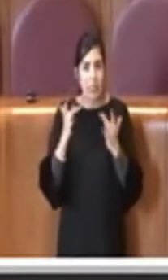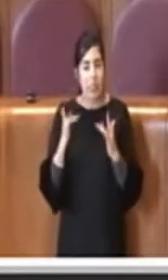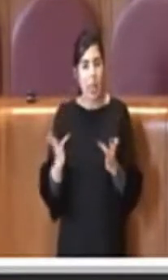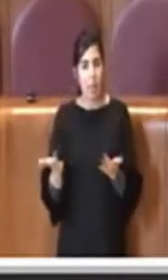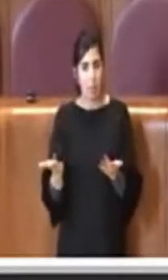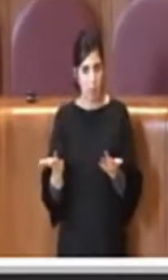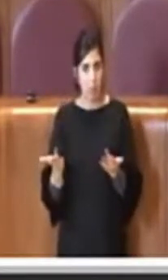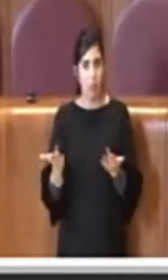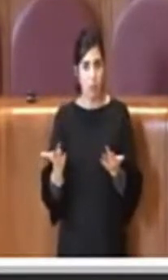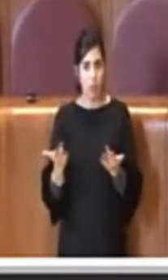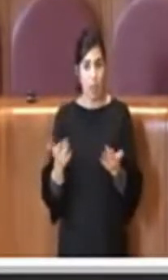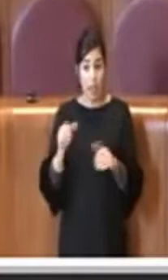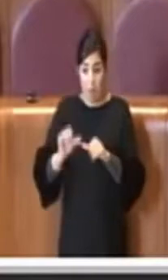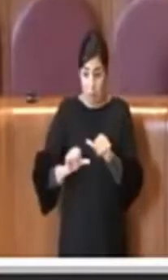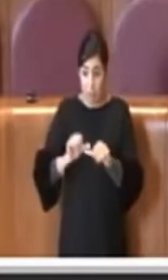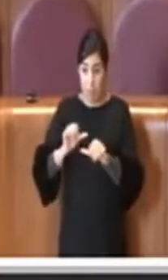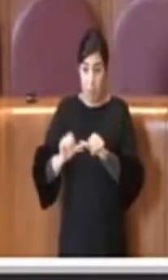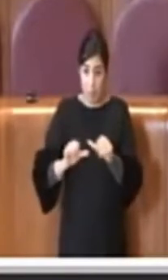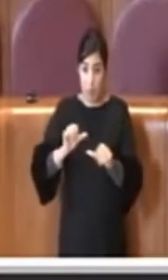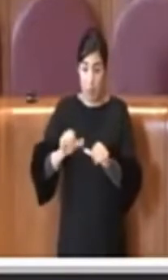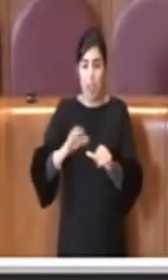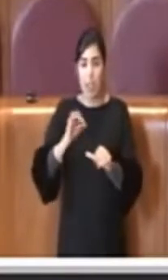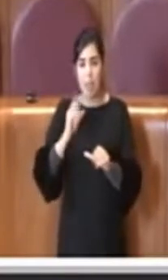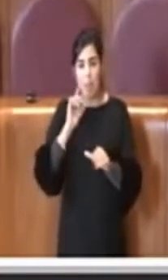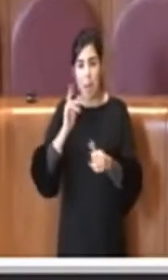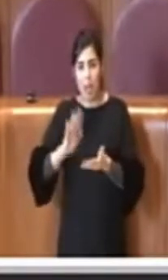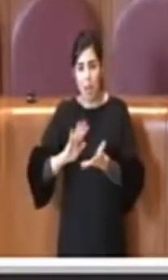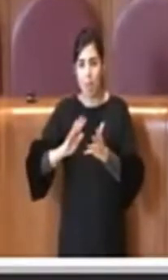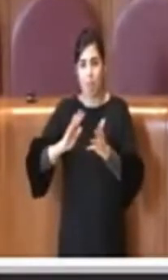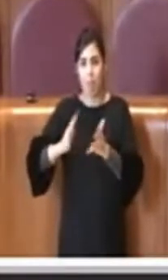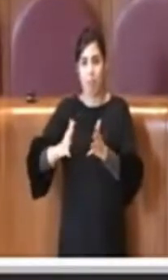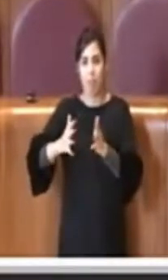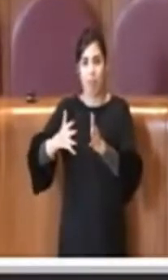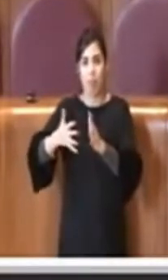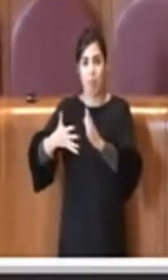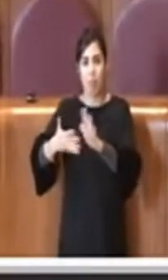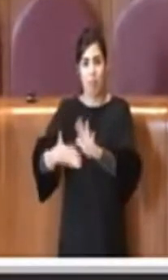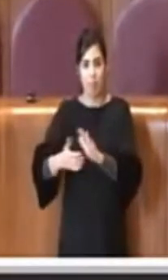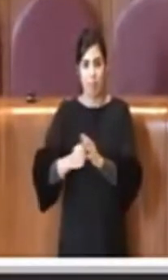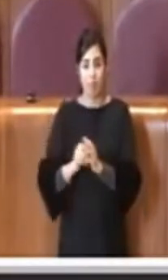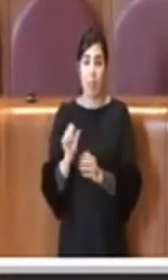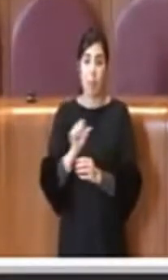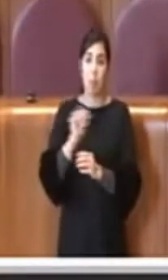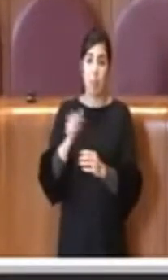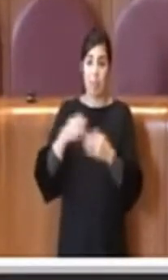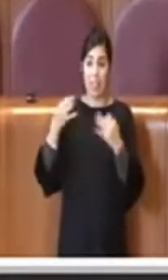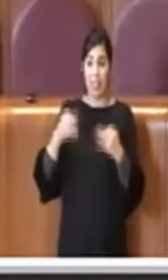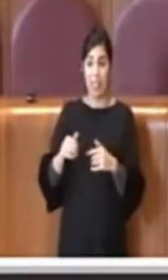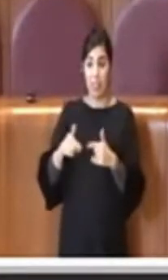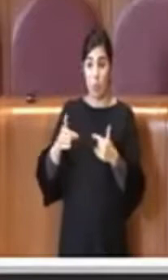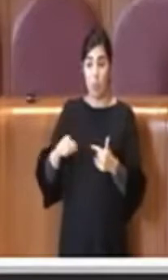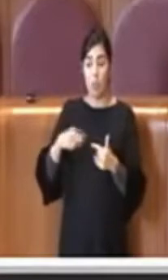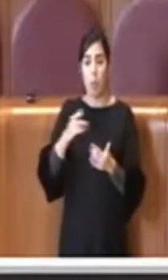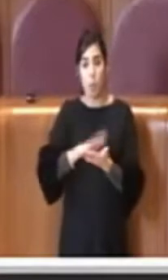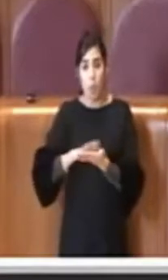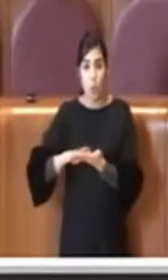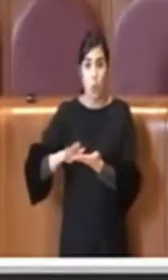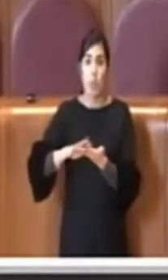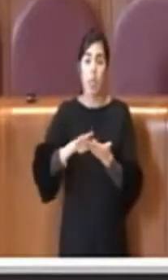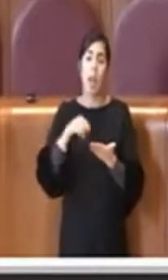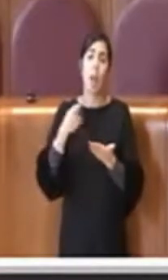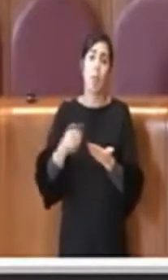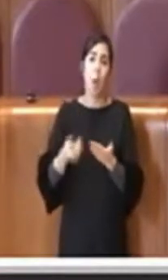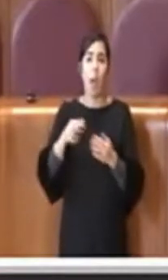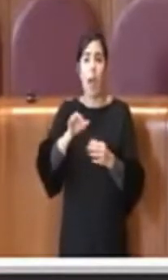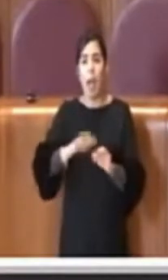cambiamento è stato un cambiamento positivo. Quindi prima rimettere in sicurezza, poi pulire e poi predisporre l'area per